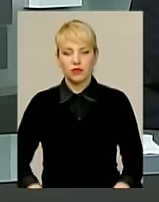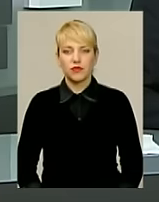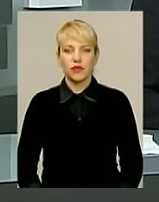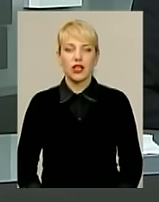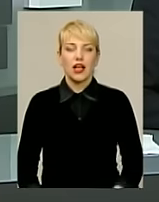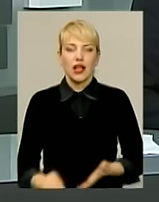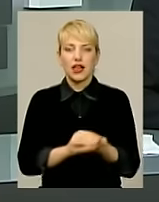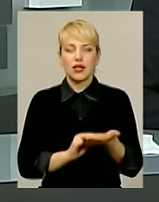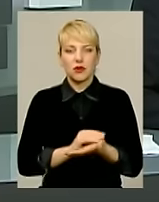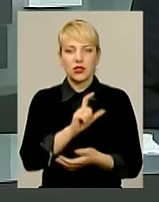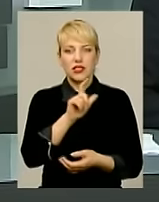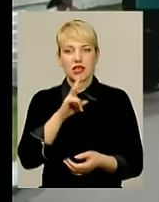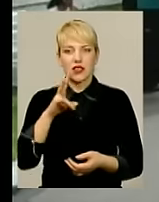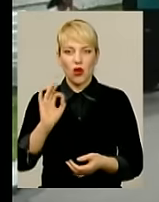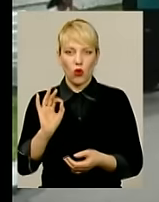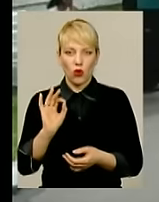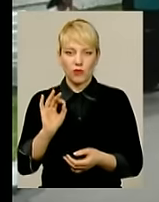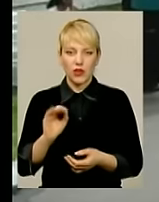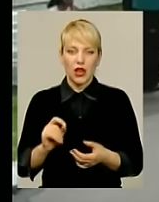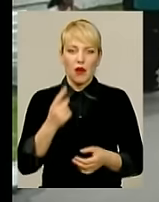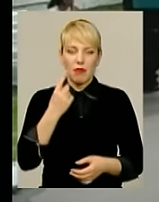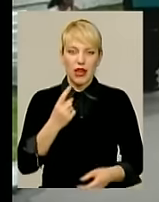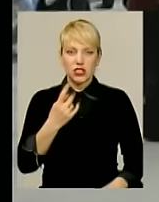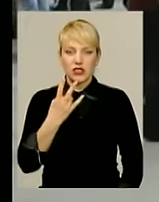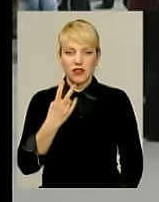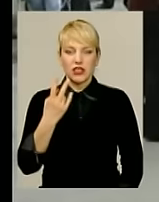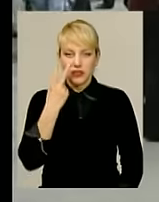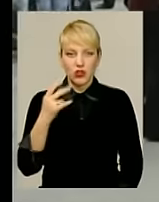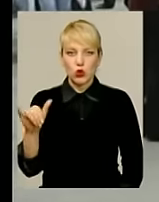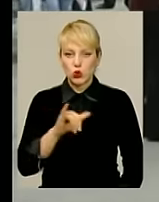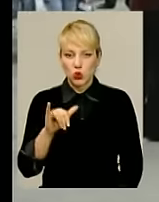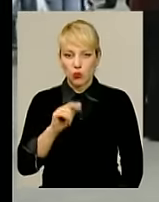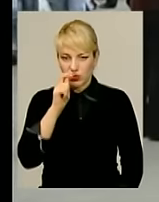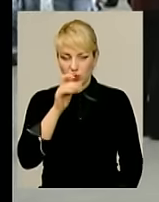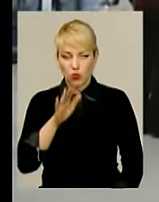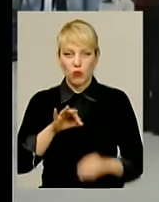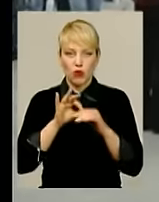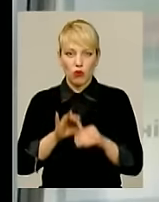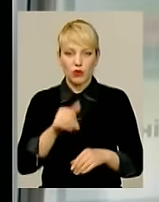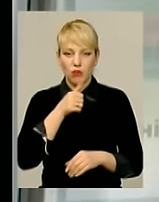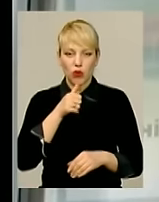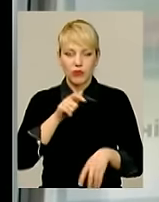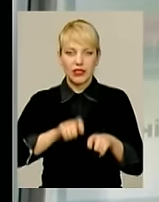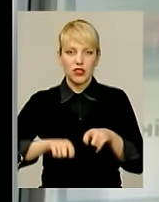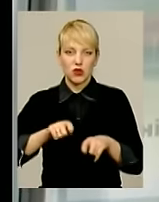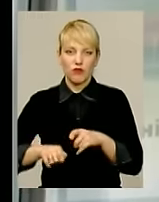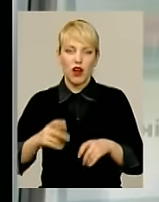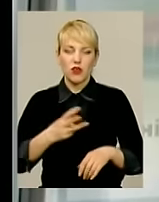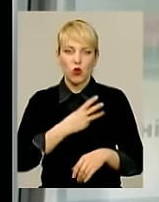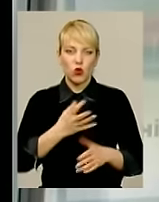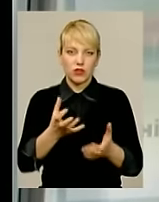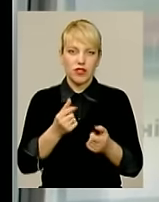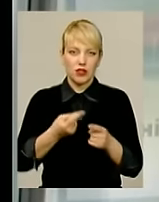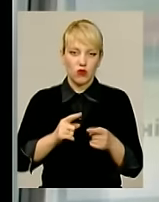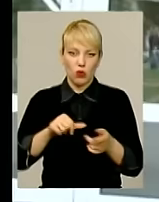Репетиція зовнішнього незалежного оцінювання. У перші дві суботи квітня проводитиметься пробне тестування. Охочих взяти у ньому участь